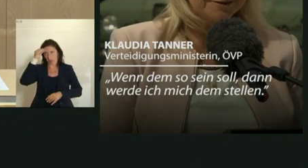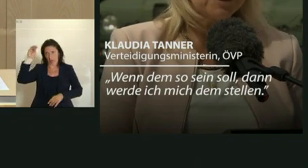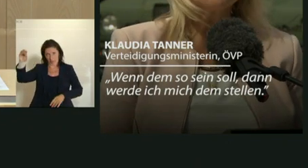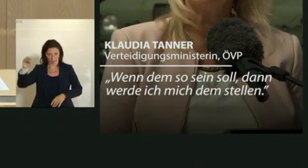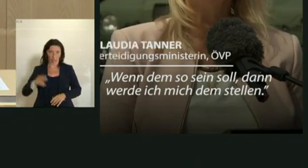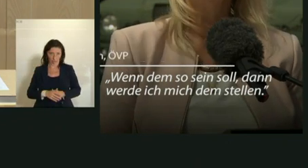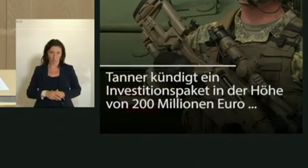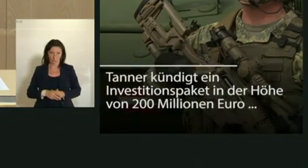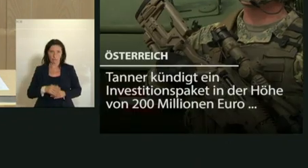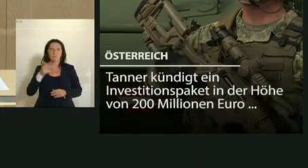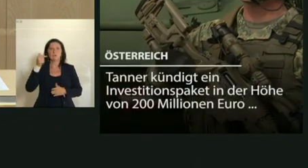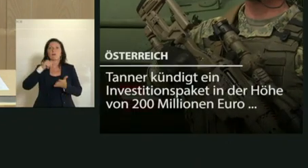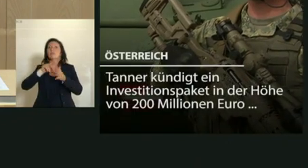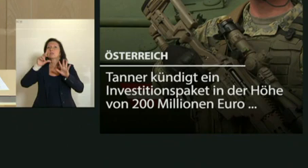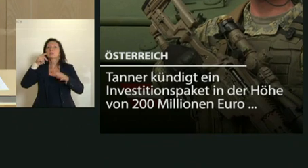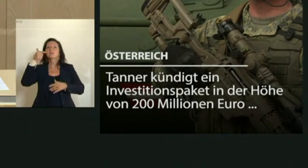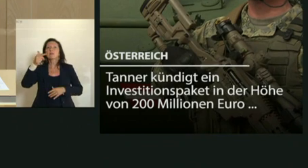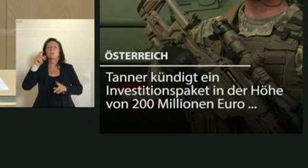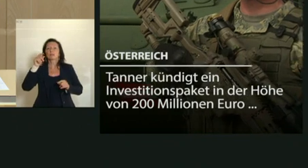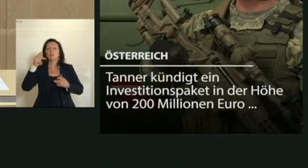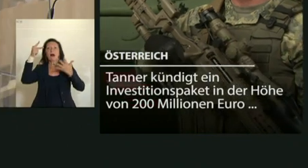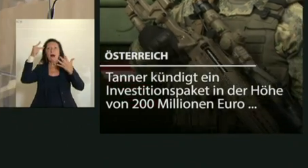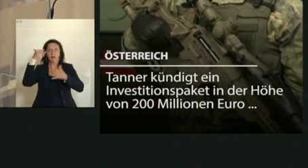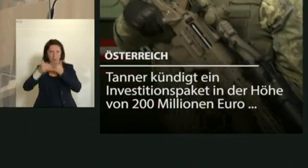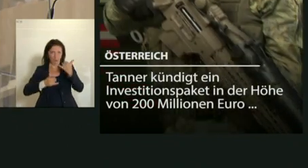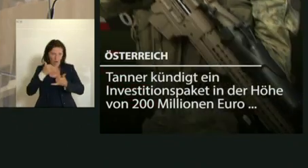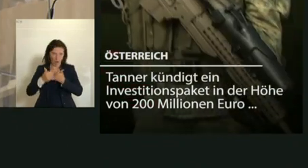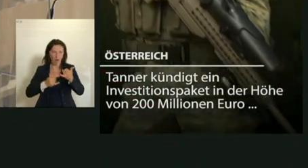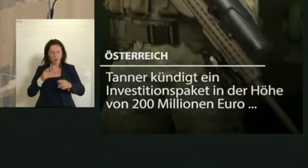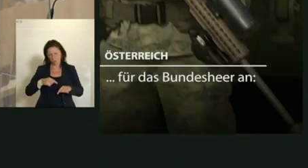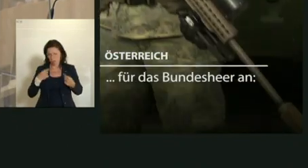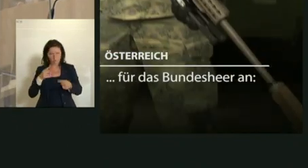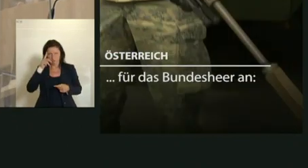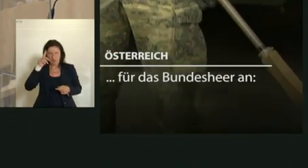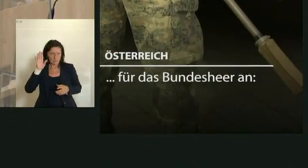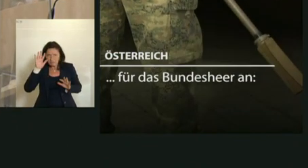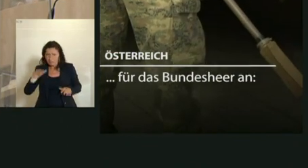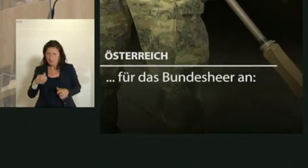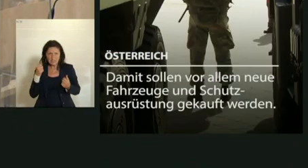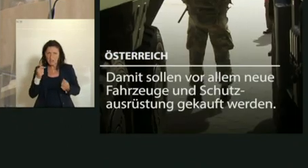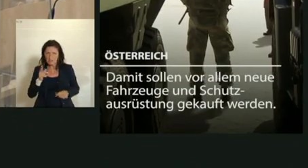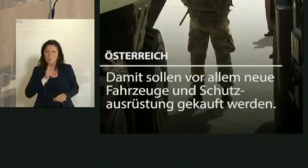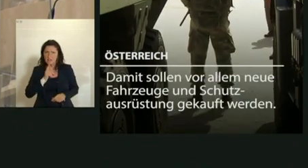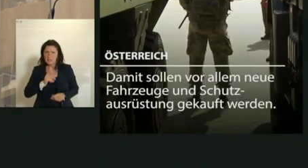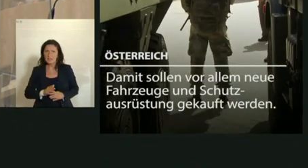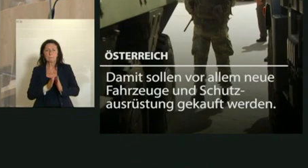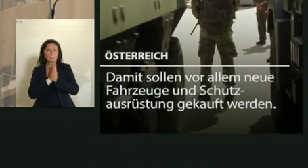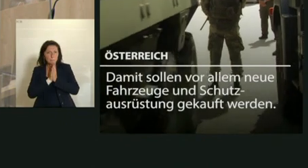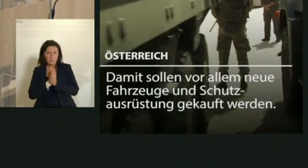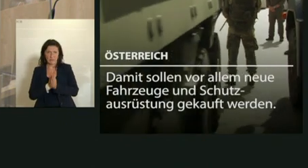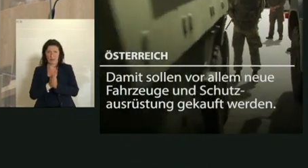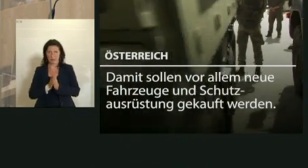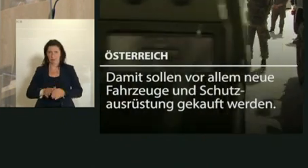27er sprechen wir von acht Jahren zur Verfügung. Und wir wissen, das wird weitaus zu wenig sein. Ich bitte Sie hier,